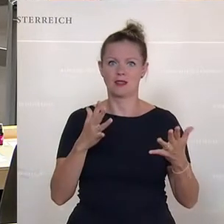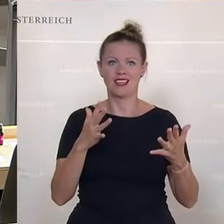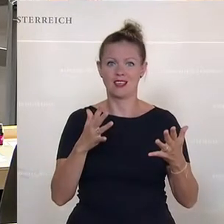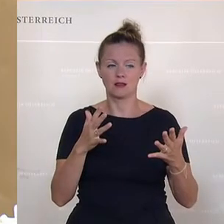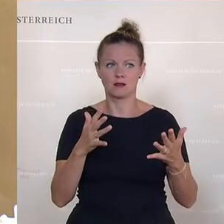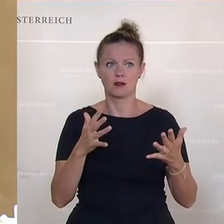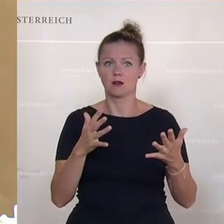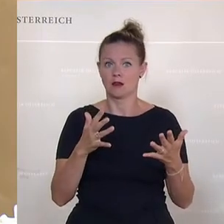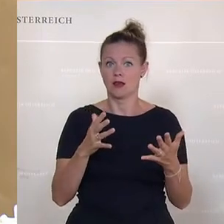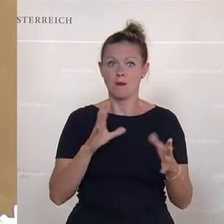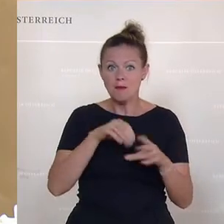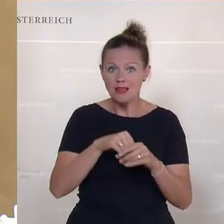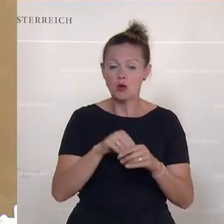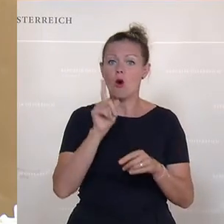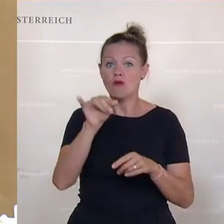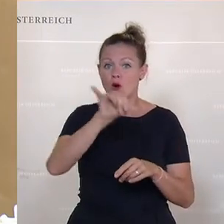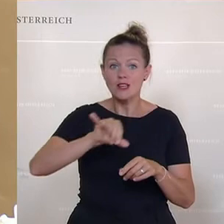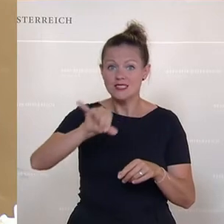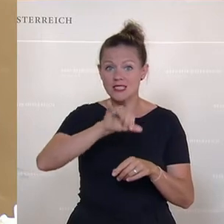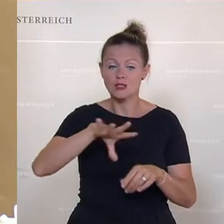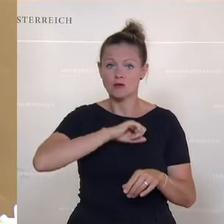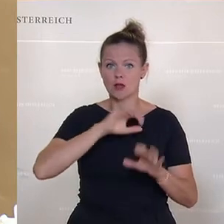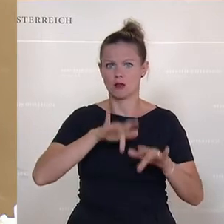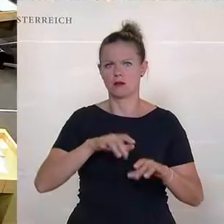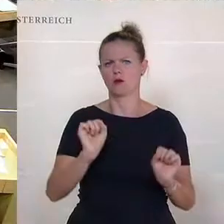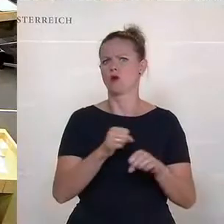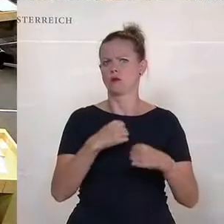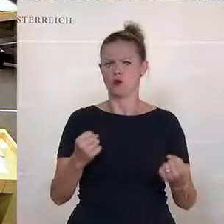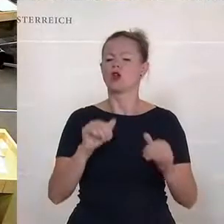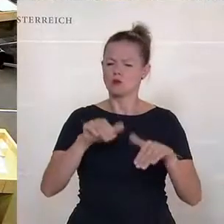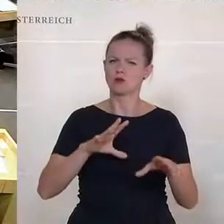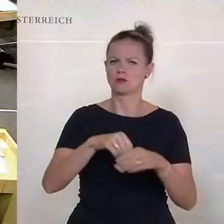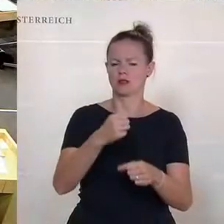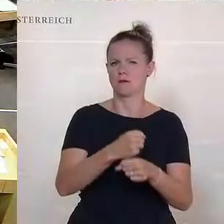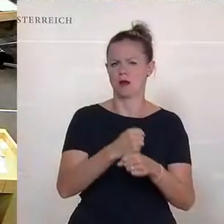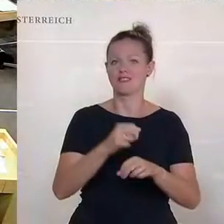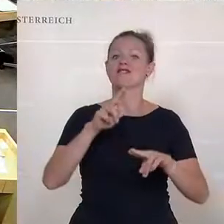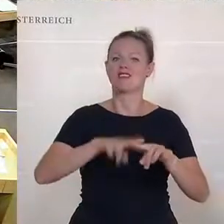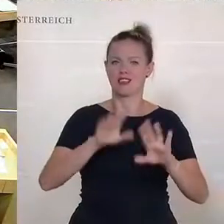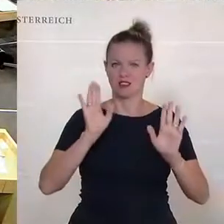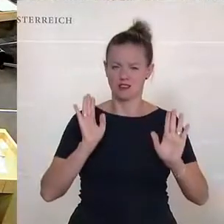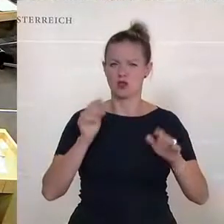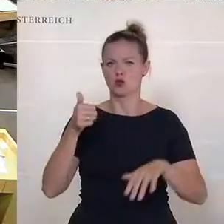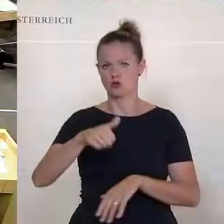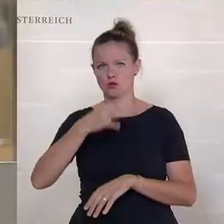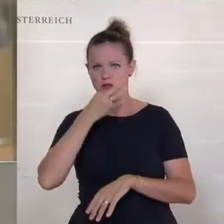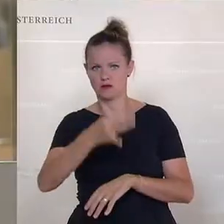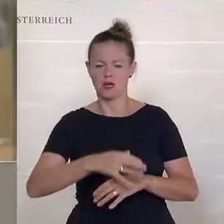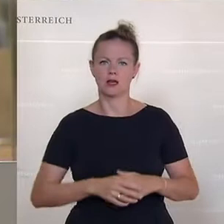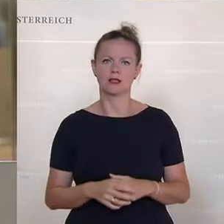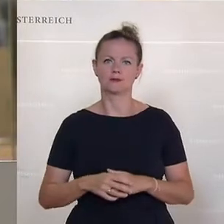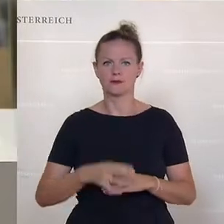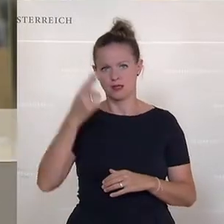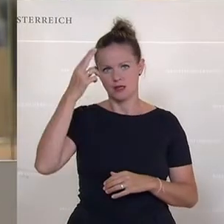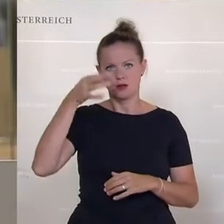gerade im Nachhaltigkeitsbereich nicht nutzen würden als Österreich. Nächste Zusatzfrage stellt die Abgeordnete Baumgartner. Danke,